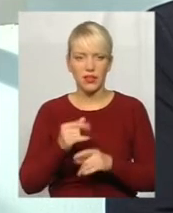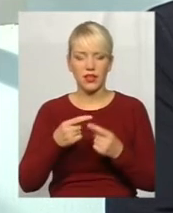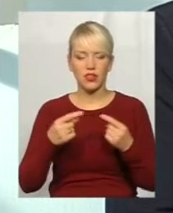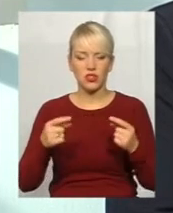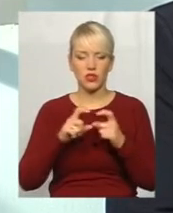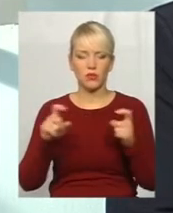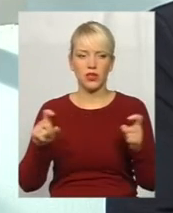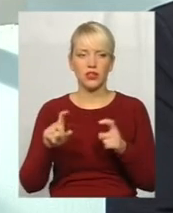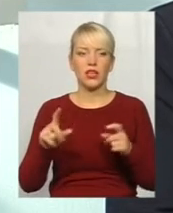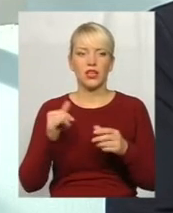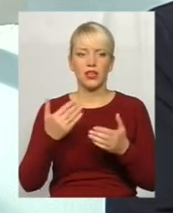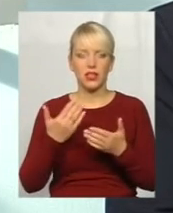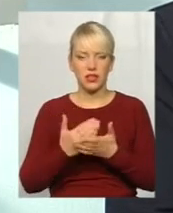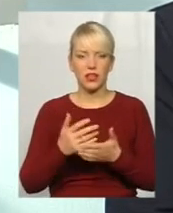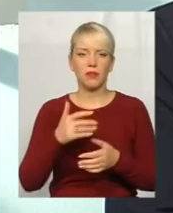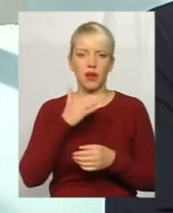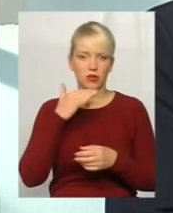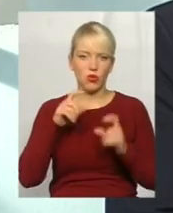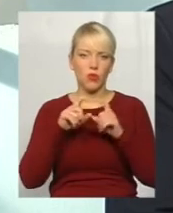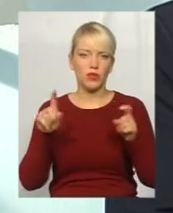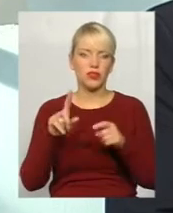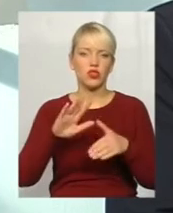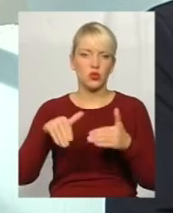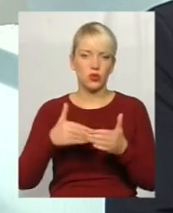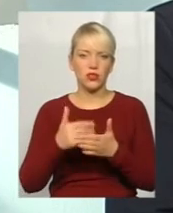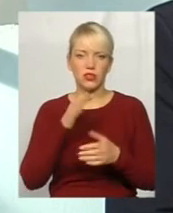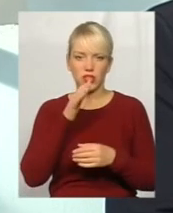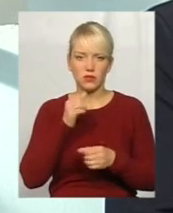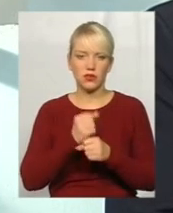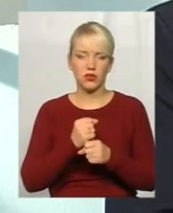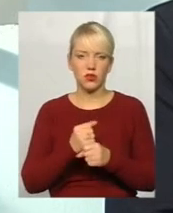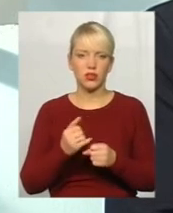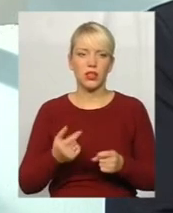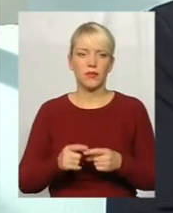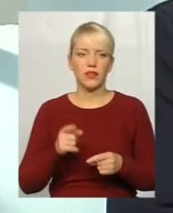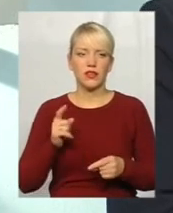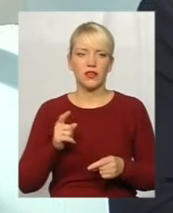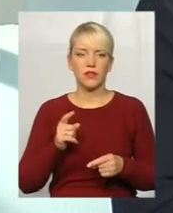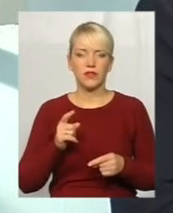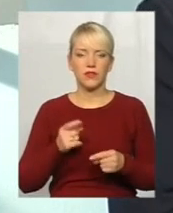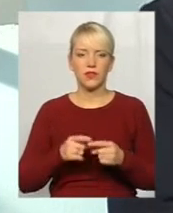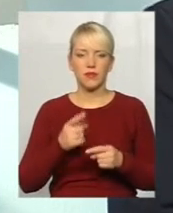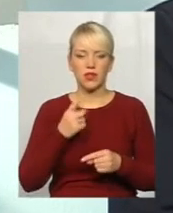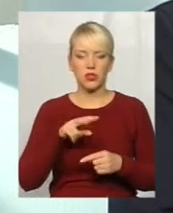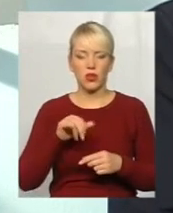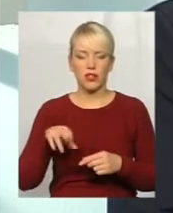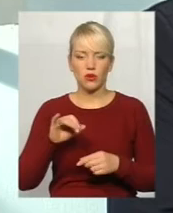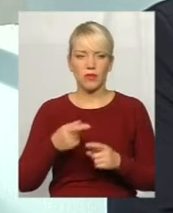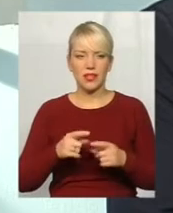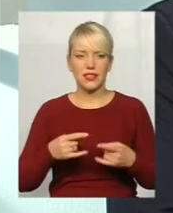більшості свої ще працюють до сьогоднішнього дня. В 1617 році, 1 листопада, Сангушковий род